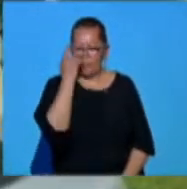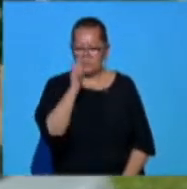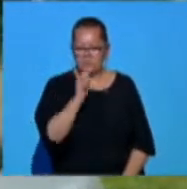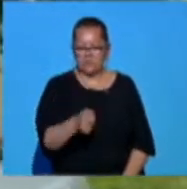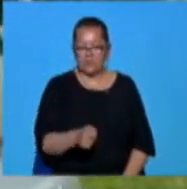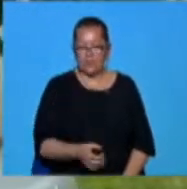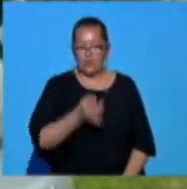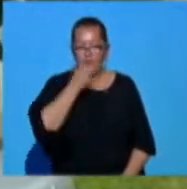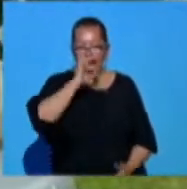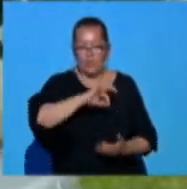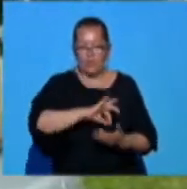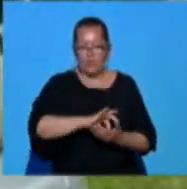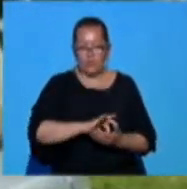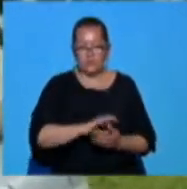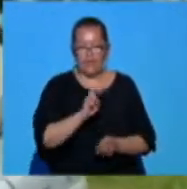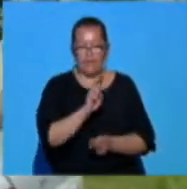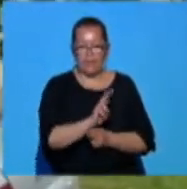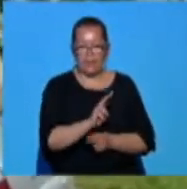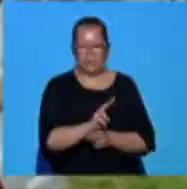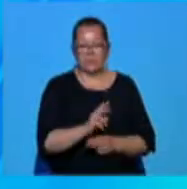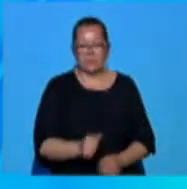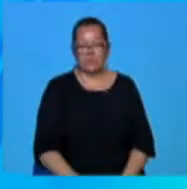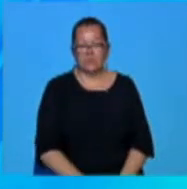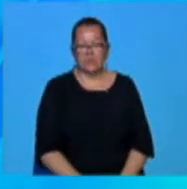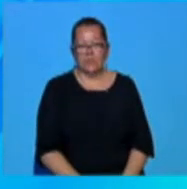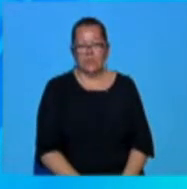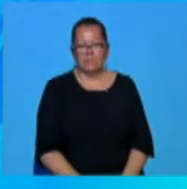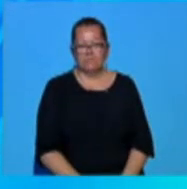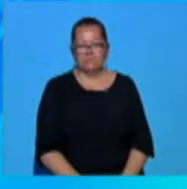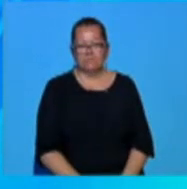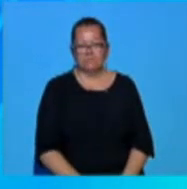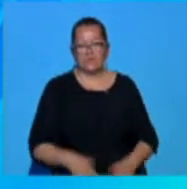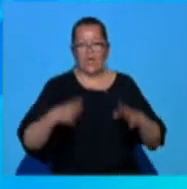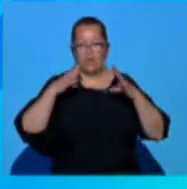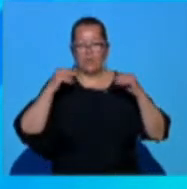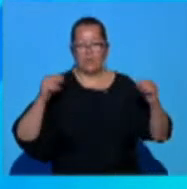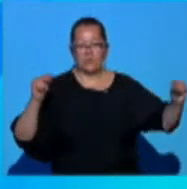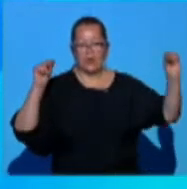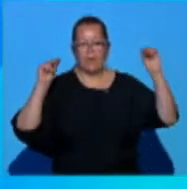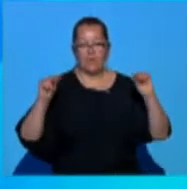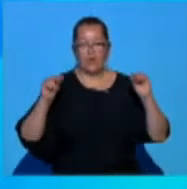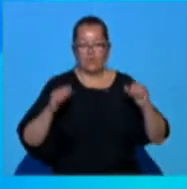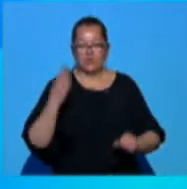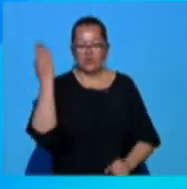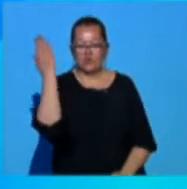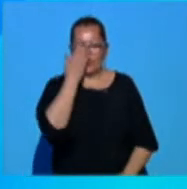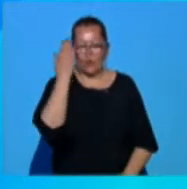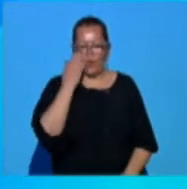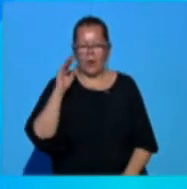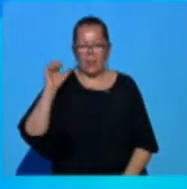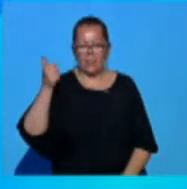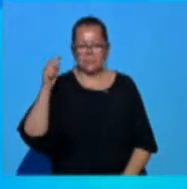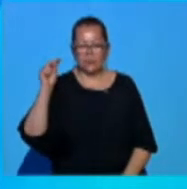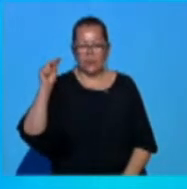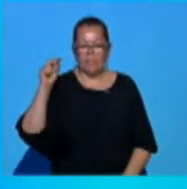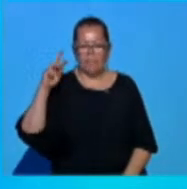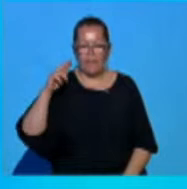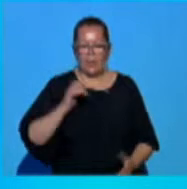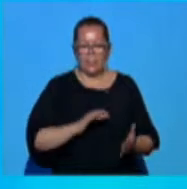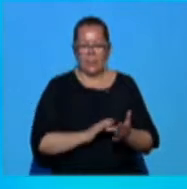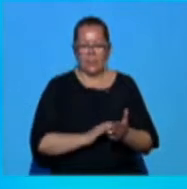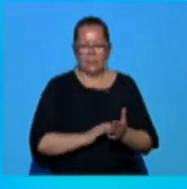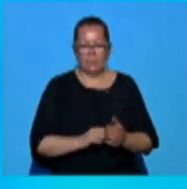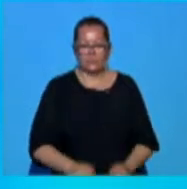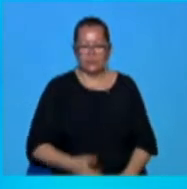instanței cu propunere de arestare preventivă. Mai multe cadre didactice de la școala gimnazială Anton Pan din